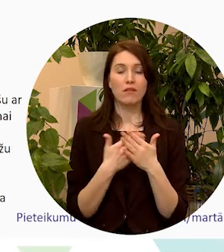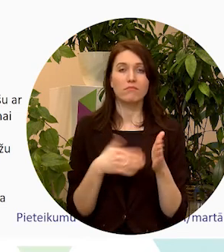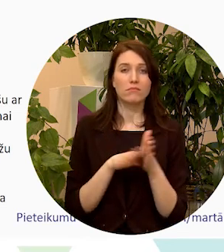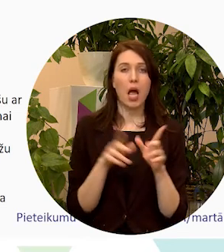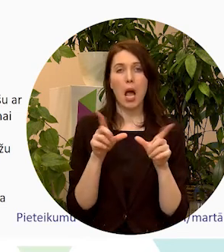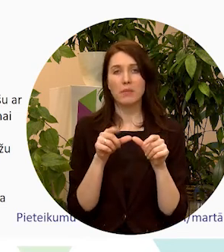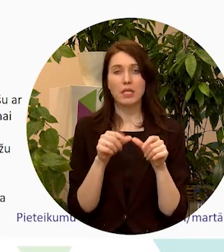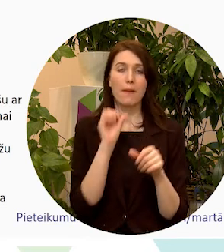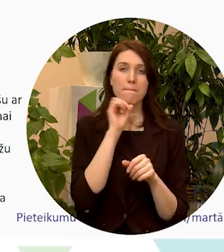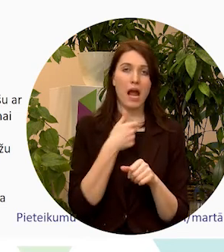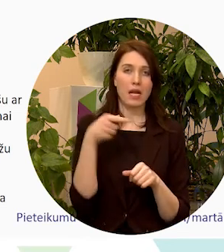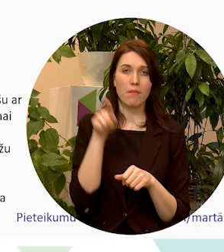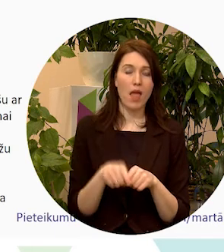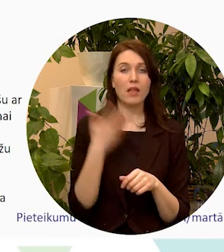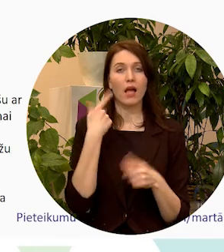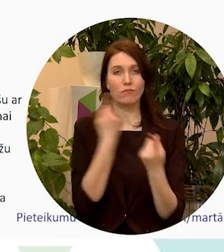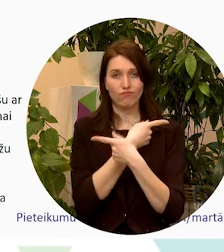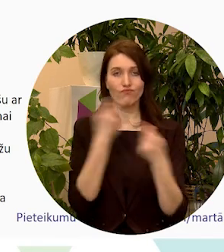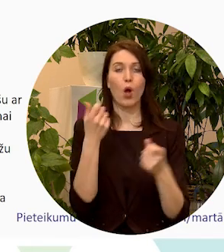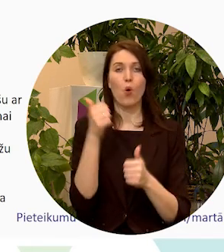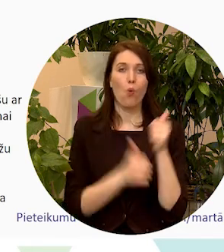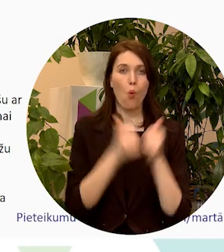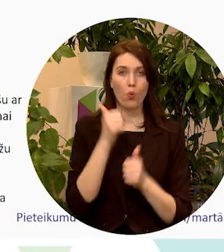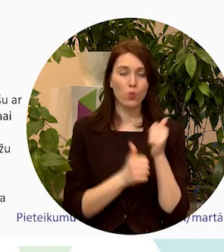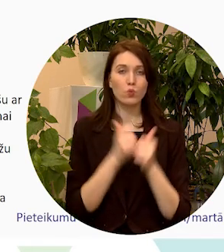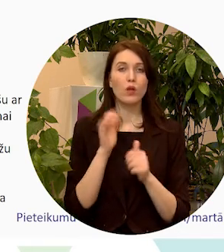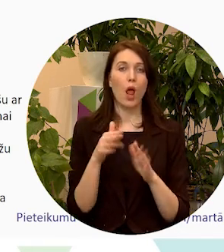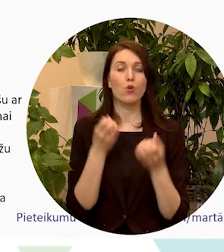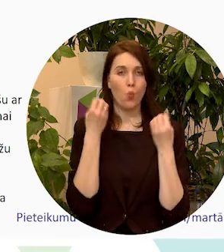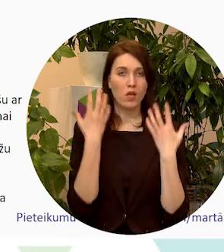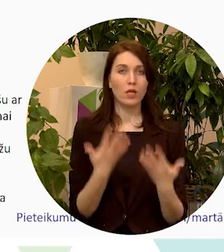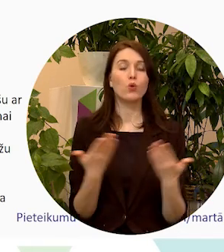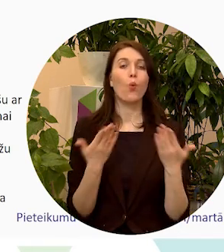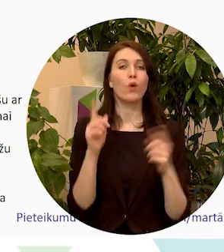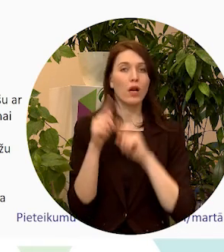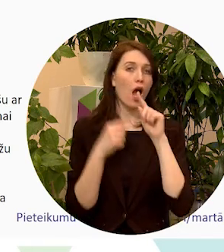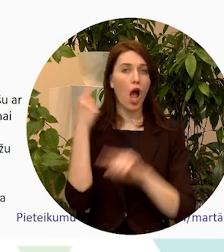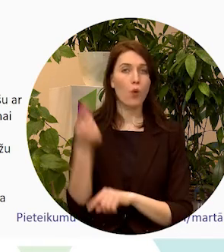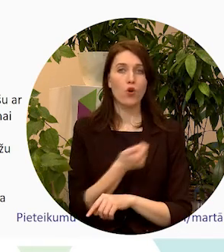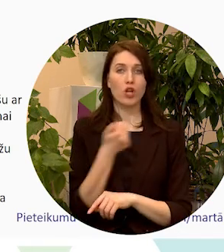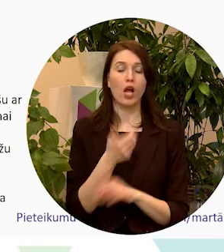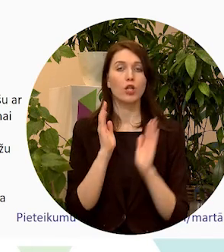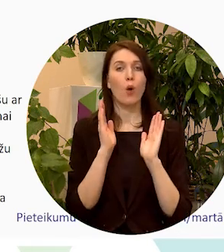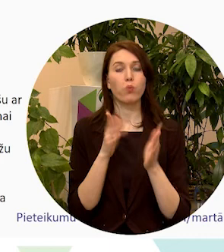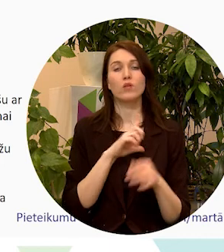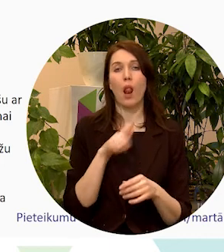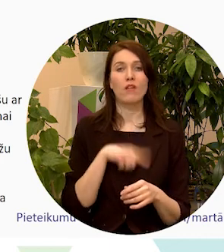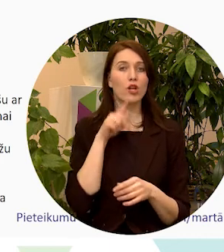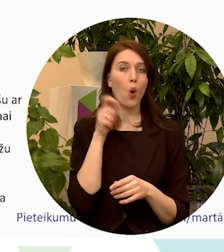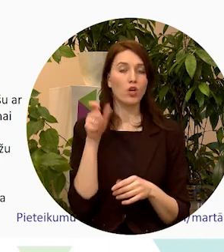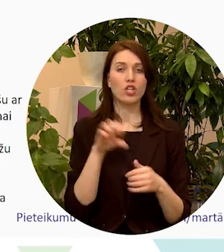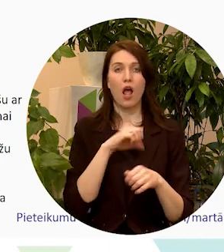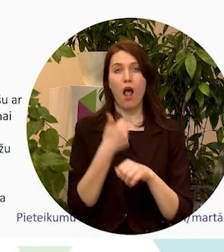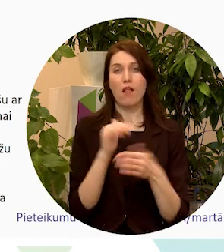aprīlī mājā, kad tiks izsludināts konkurss, lai noskaidrot, kur tad nākamajā gadā būs Latvijas jauniešu